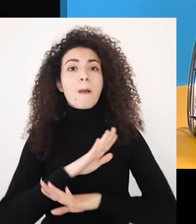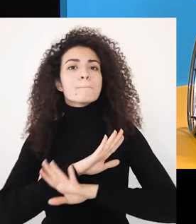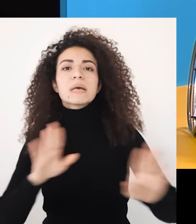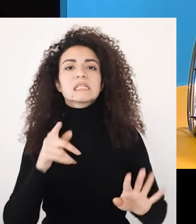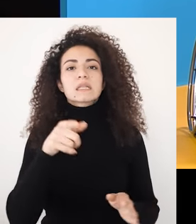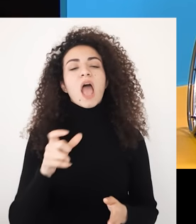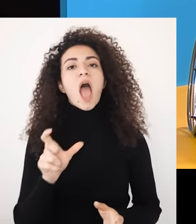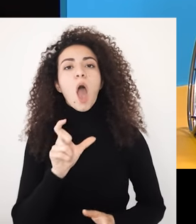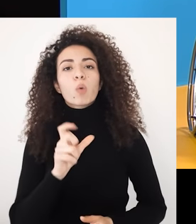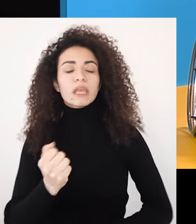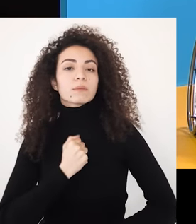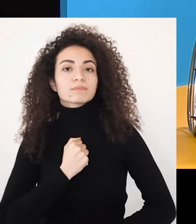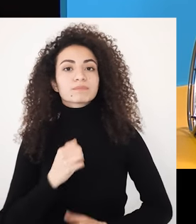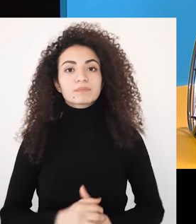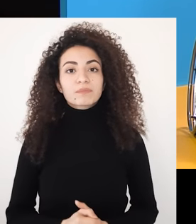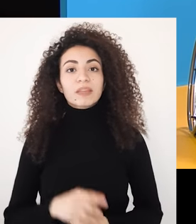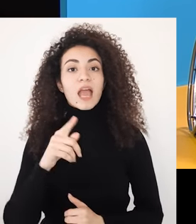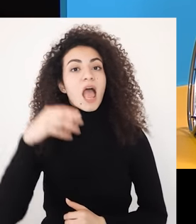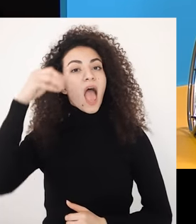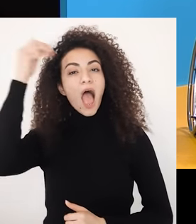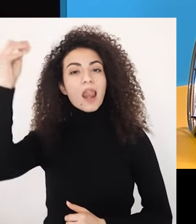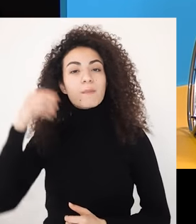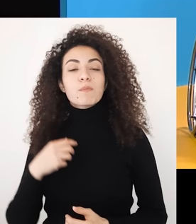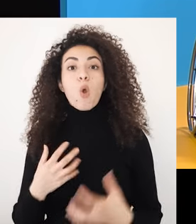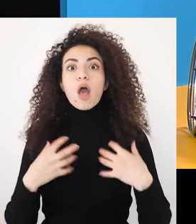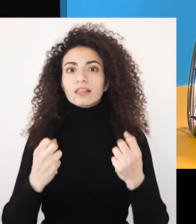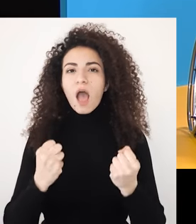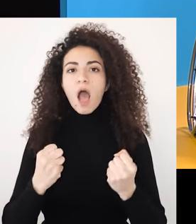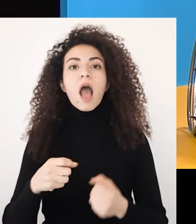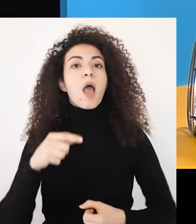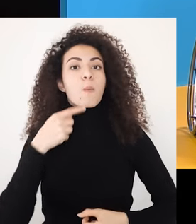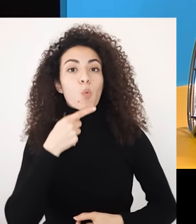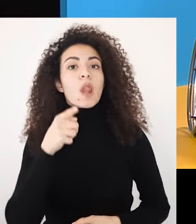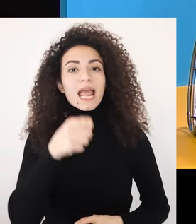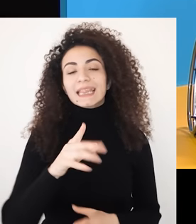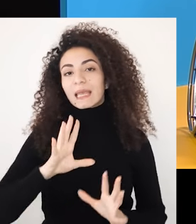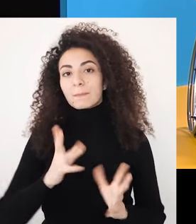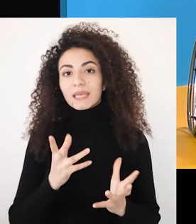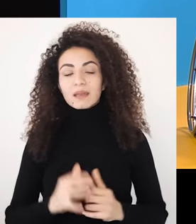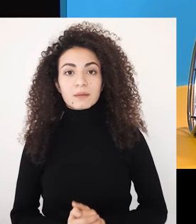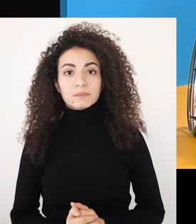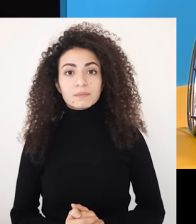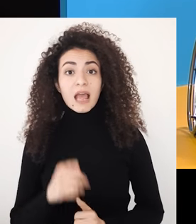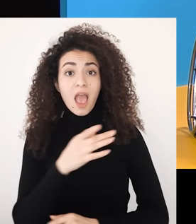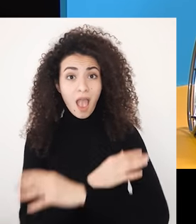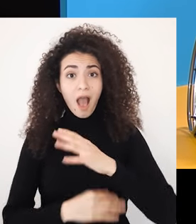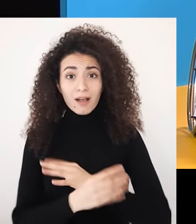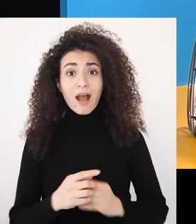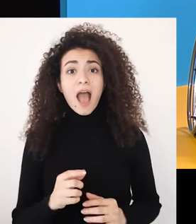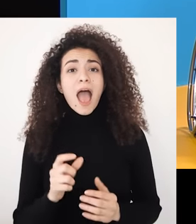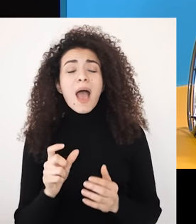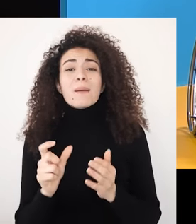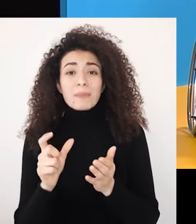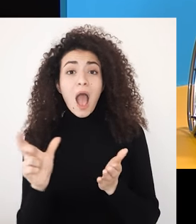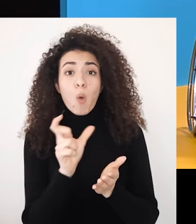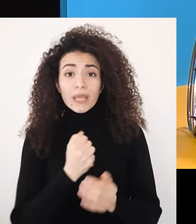الأحلام والرغبات والطاقة هن ينبيحددوا هوية المرأة بدعيك ما تختزل نفسك بالإعاقة يلي هي جزء بسيط من